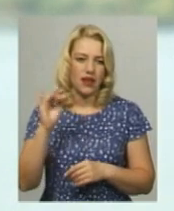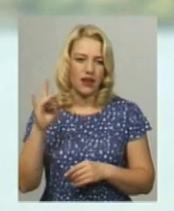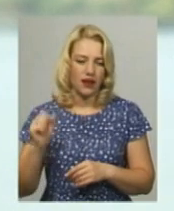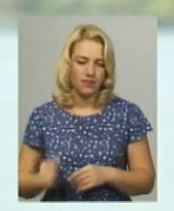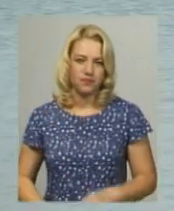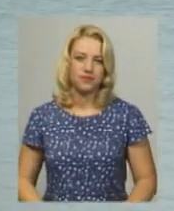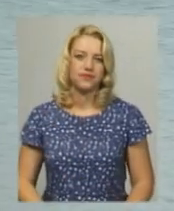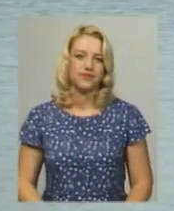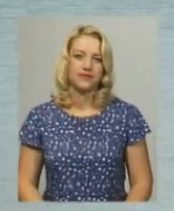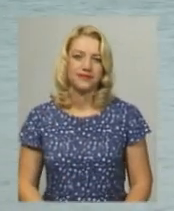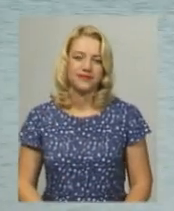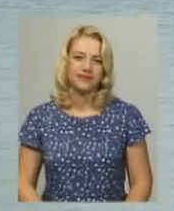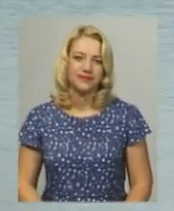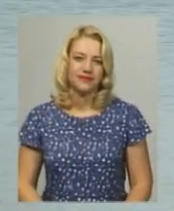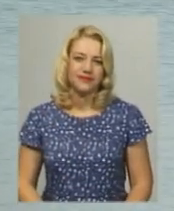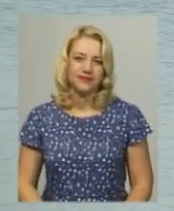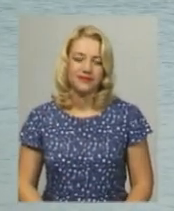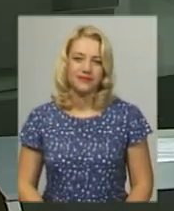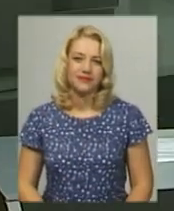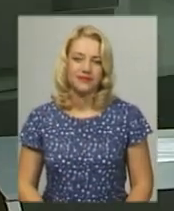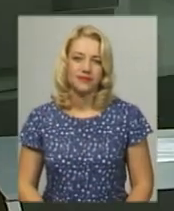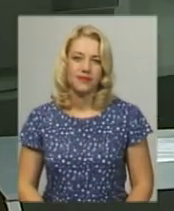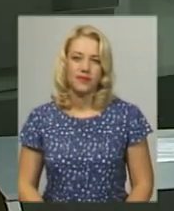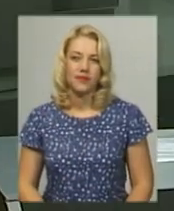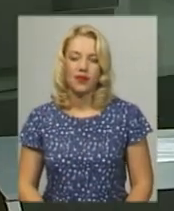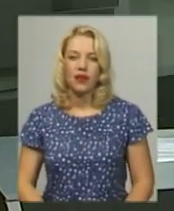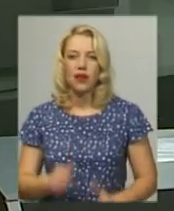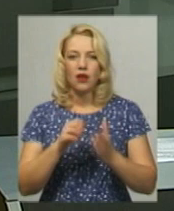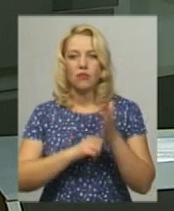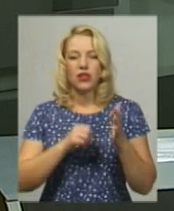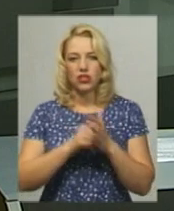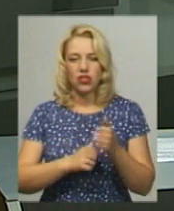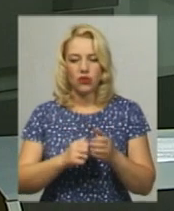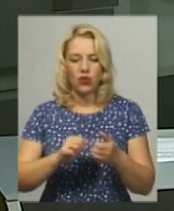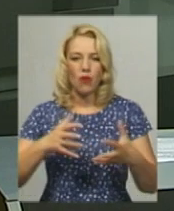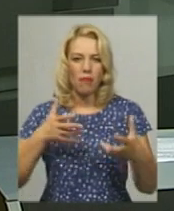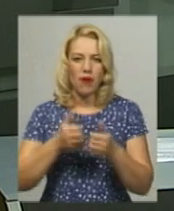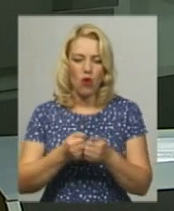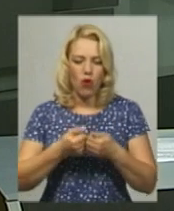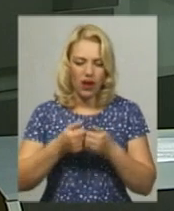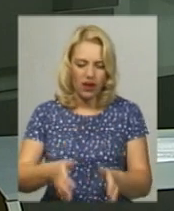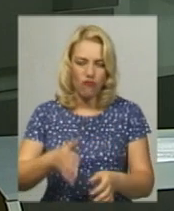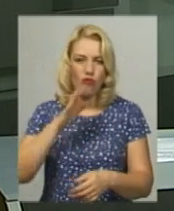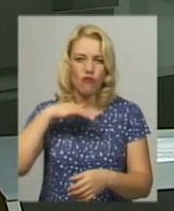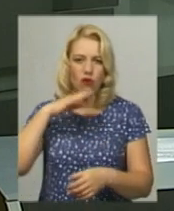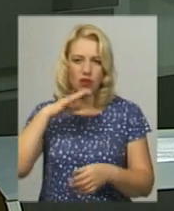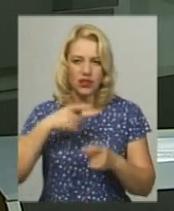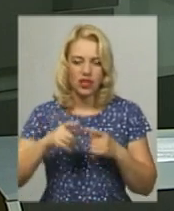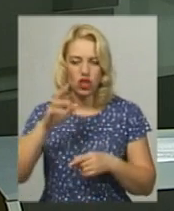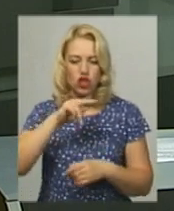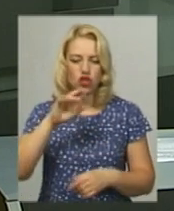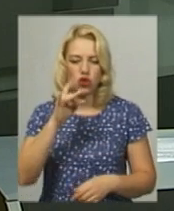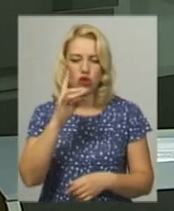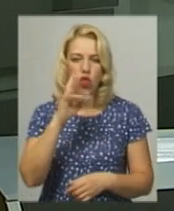Боровець, Віктор Кривий. Новини Поділя, Центр. Причиною прориву, який стався учора на Чернолівському водогоні, є